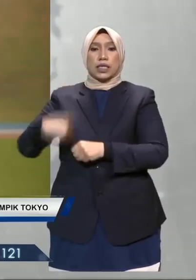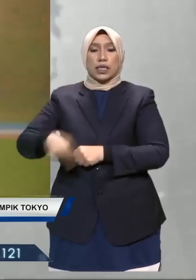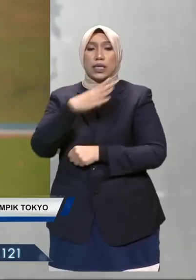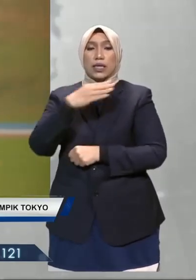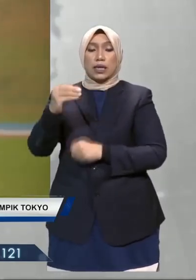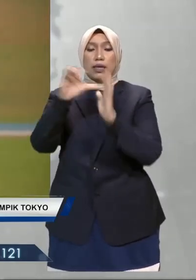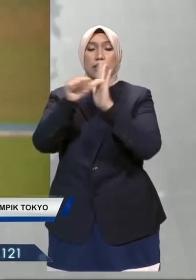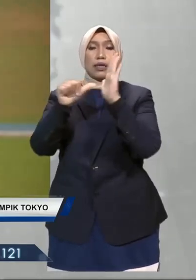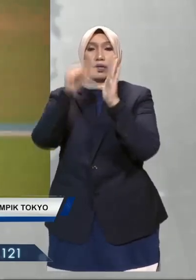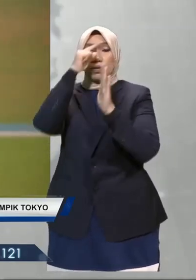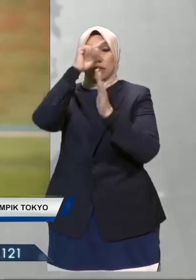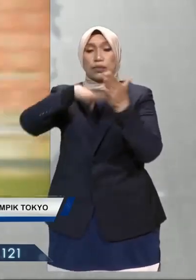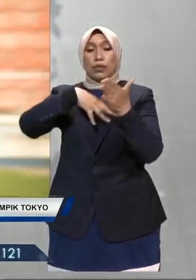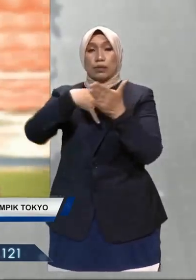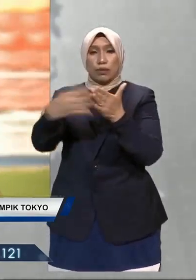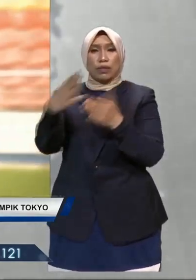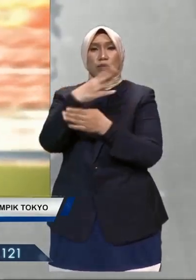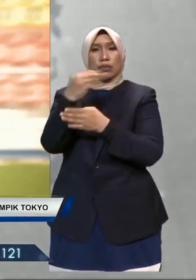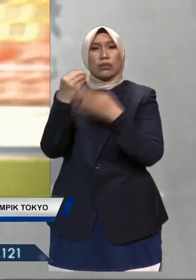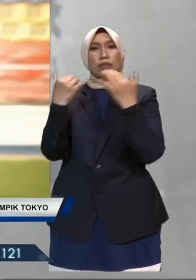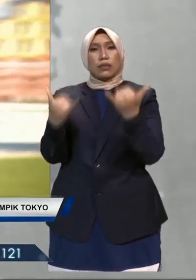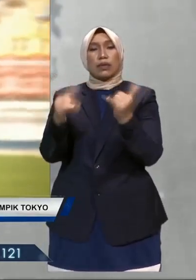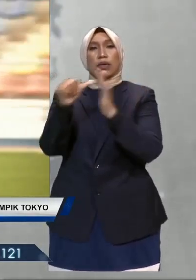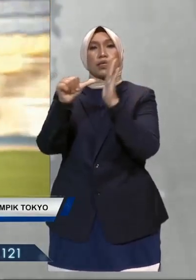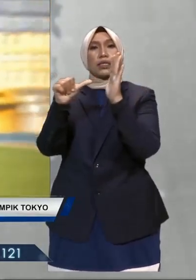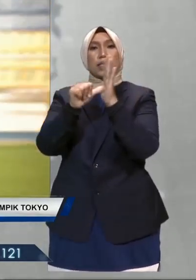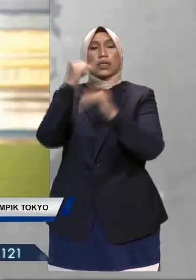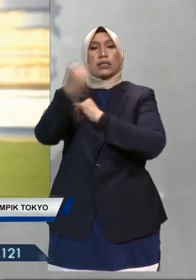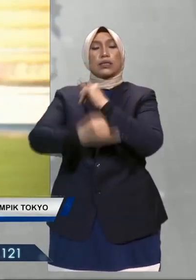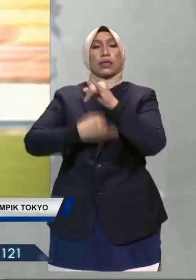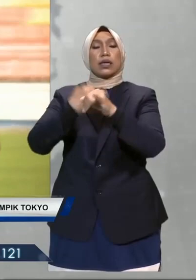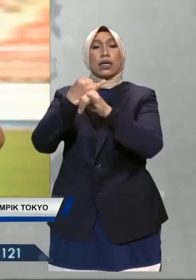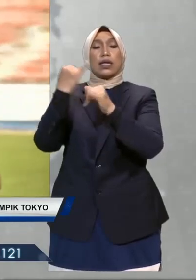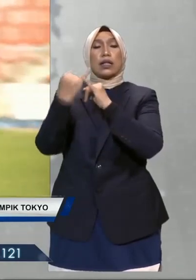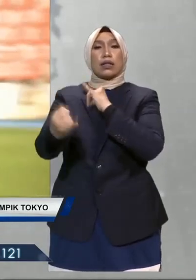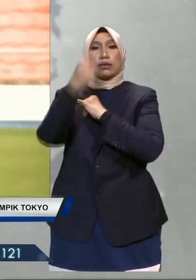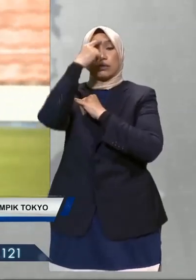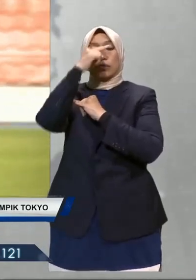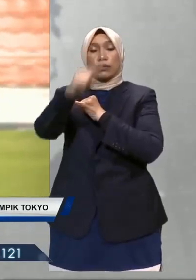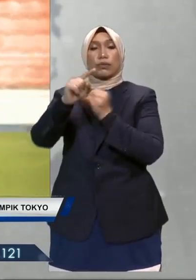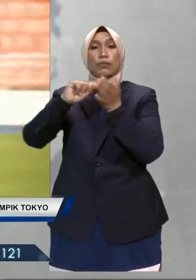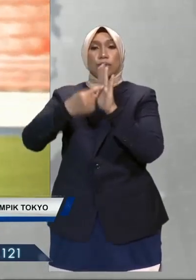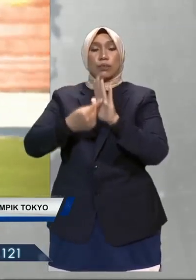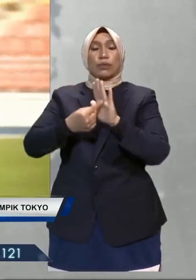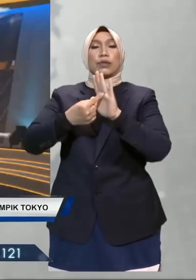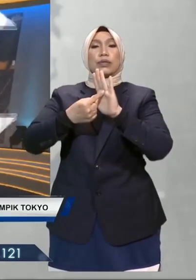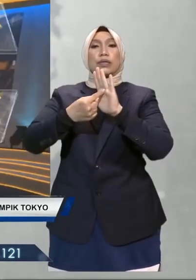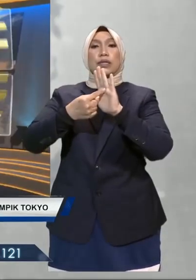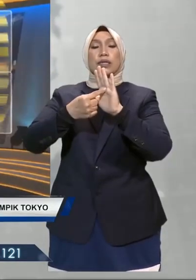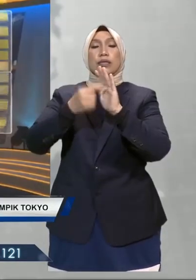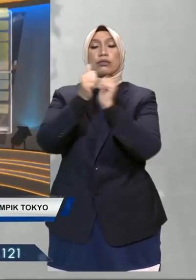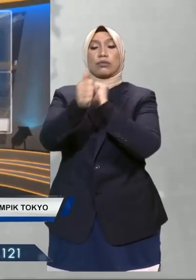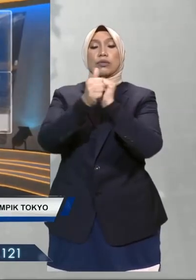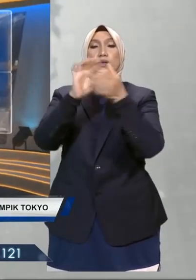berjalan seperti dijadwalkan, manangkan ia acara antarbangsa terakhir sebelum bermula Sukan Paralimpik Tokyo.